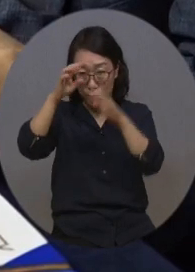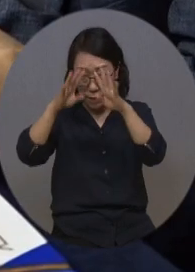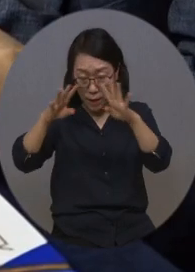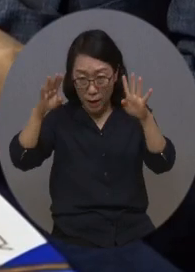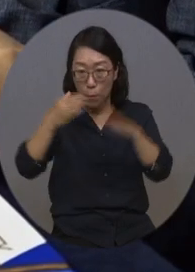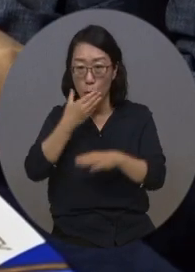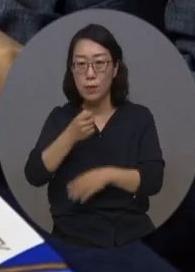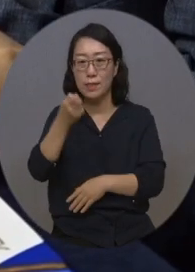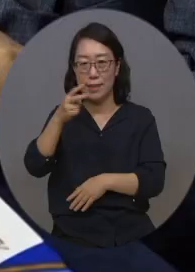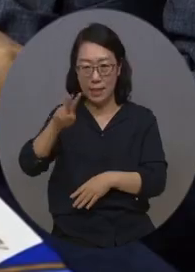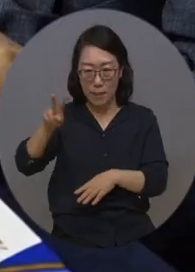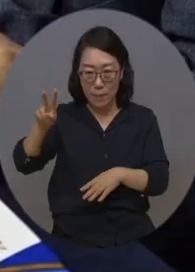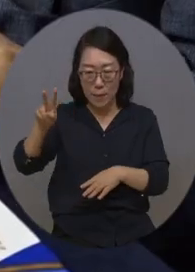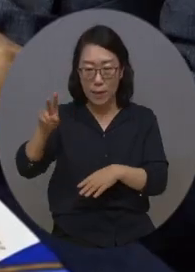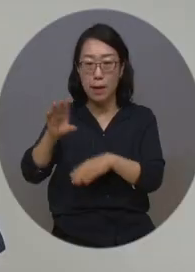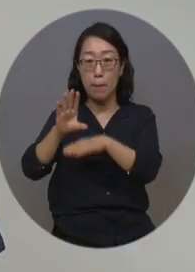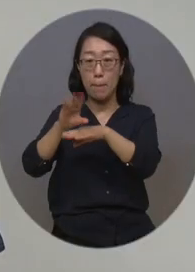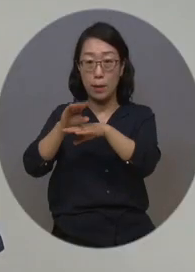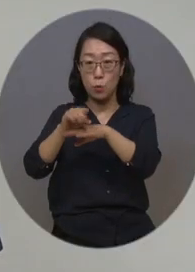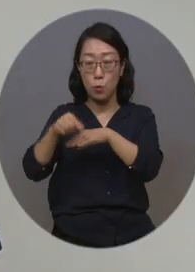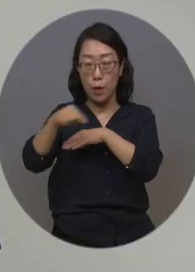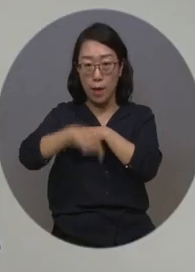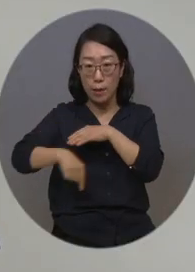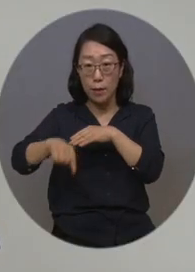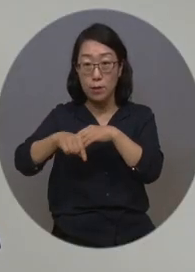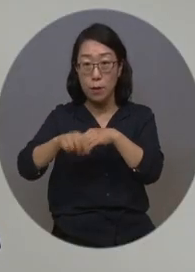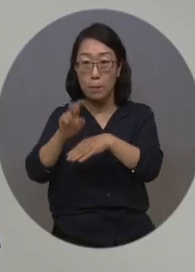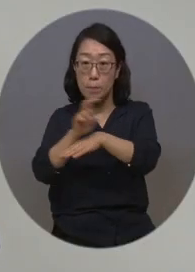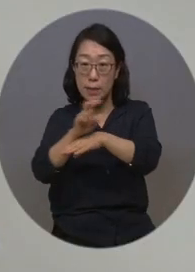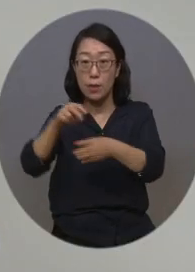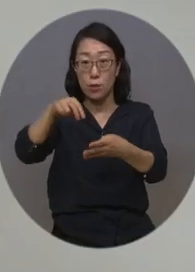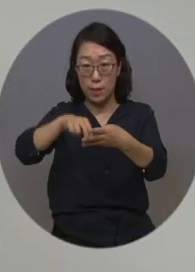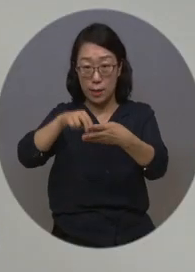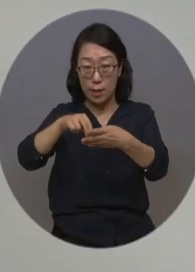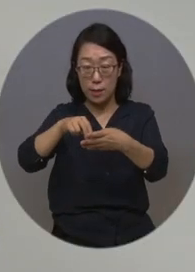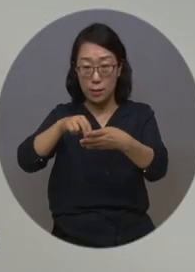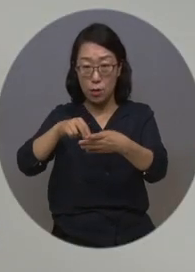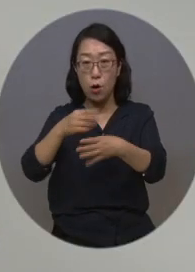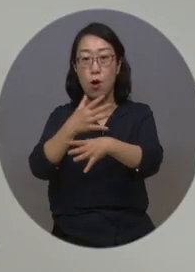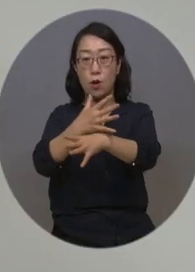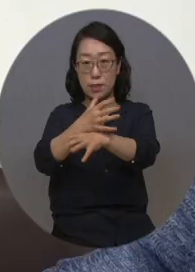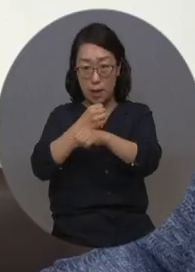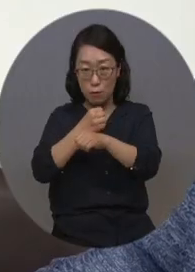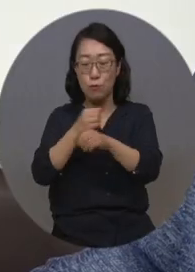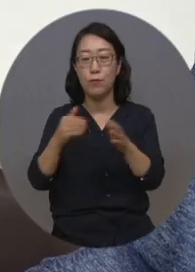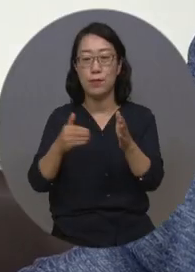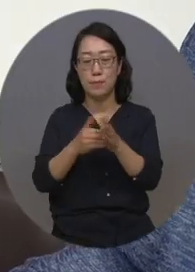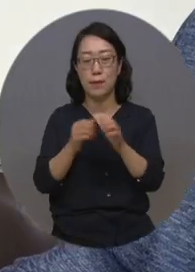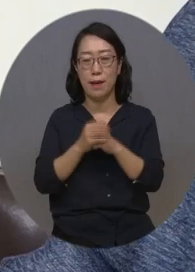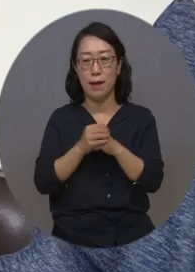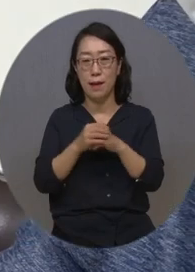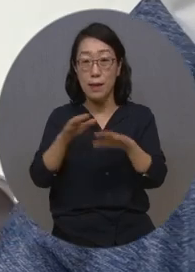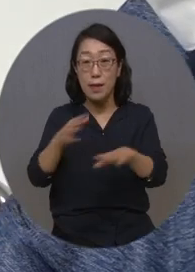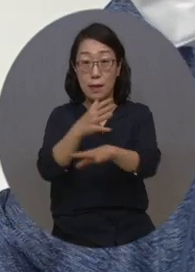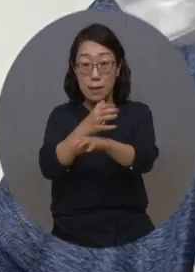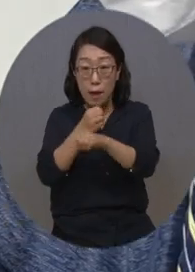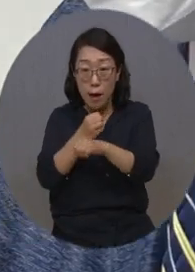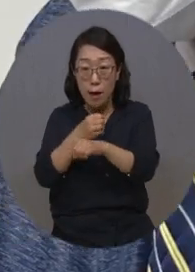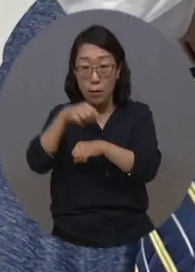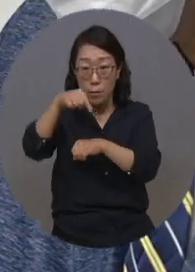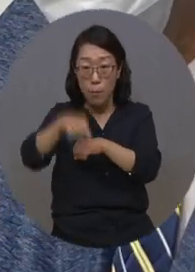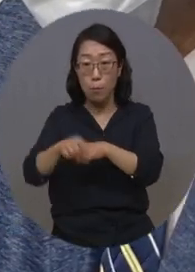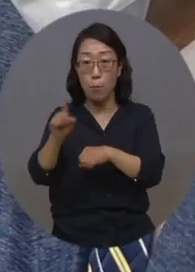복지TV 충남방송이 교내 미디어 센터에서 업무 제휴 협약을 체결했습니다. 이번 협약식은